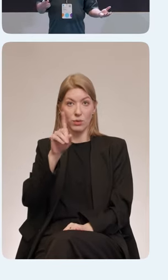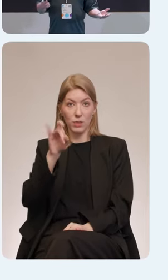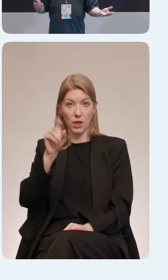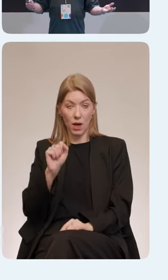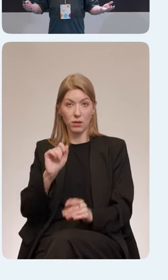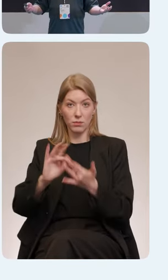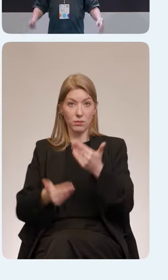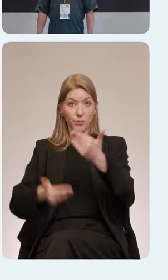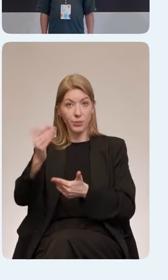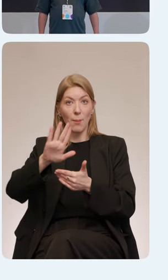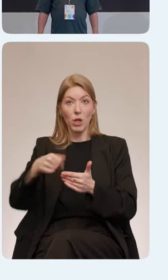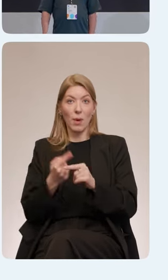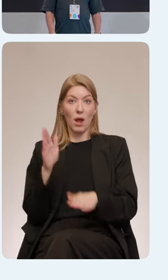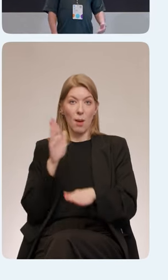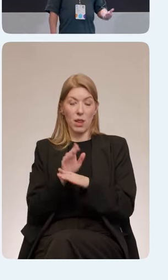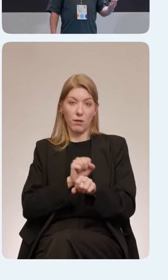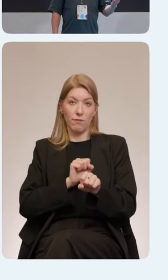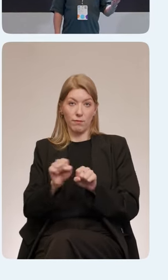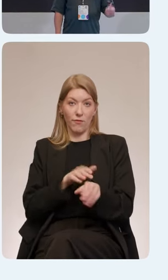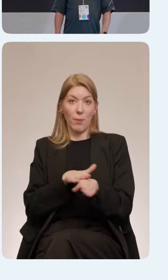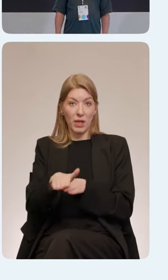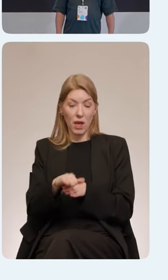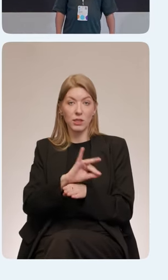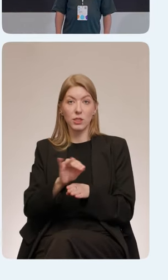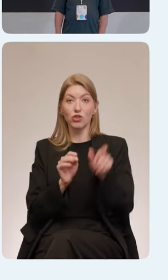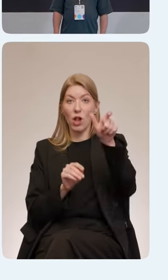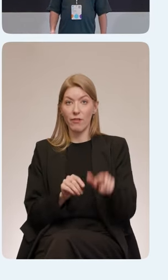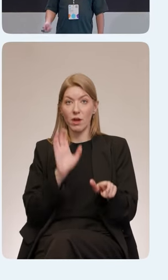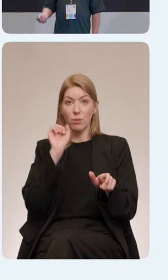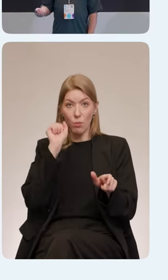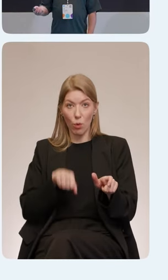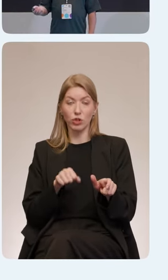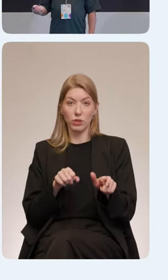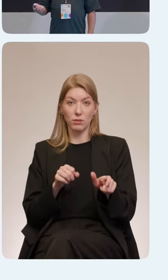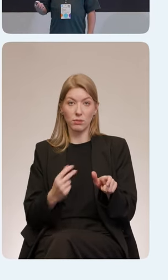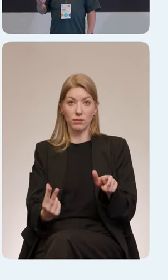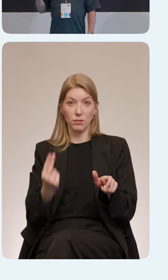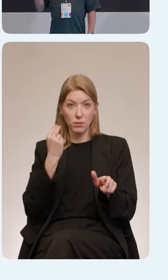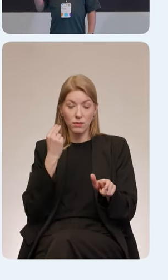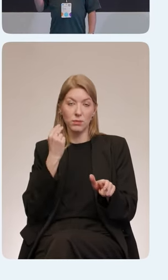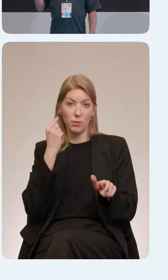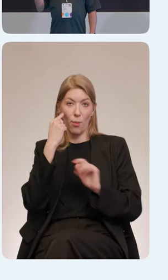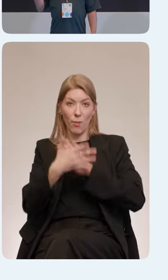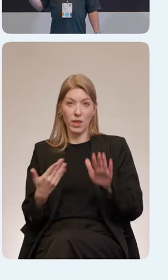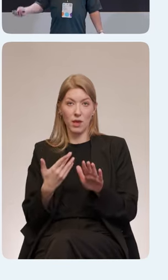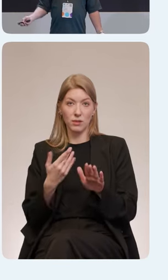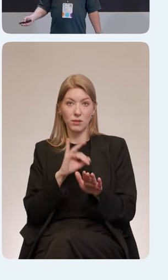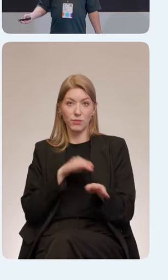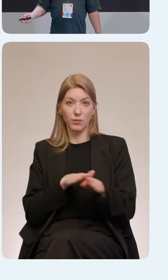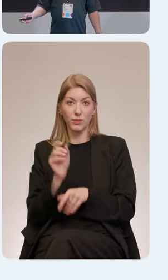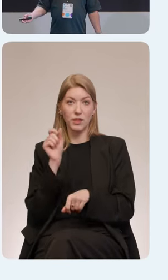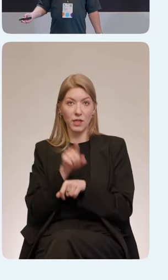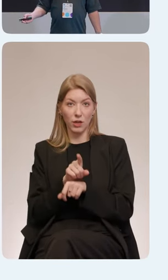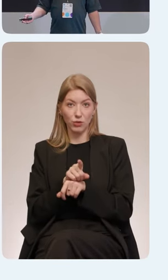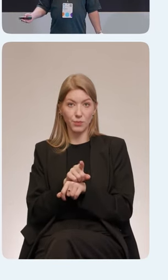команда выполняется. О чудо, человек, пользователь, выполнил какую-то свою задачу. И теперь,